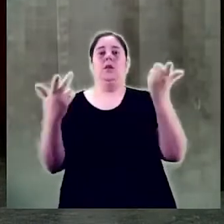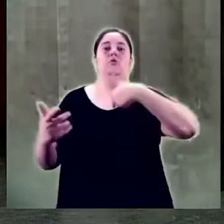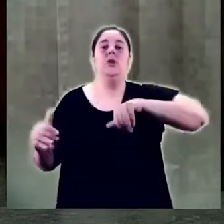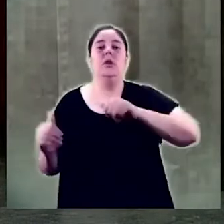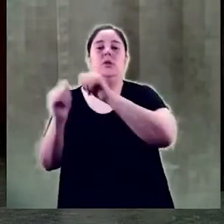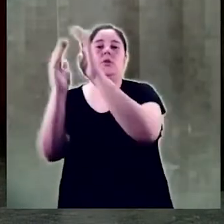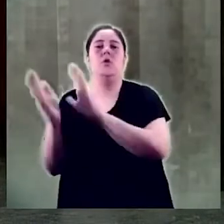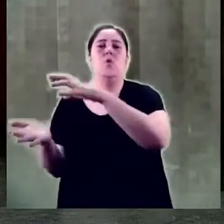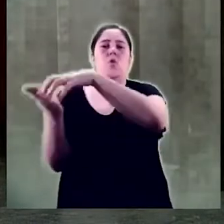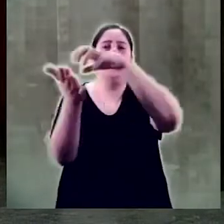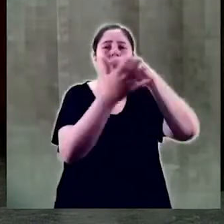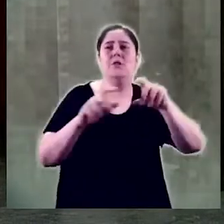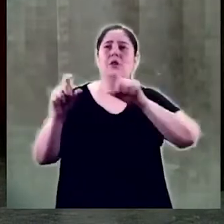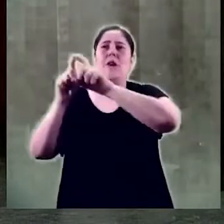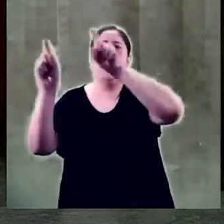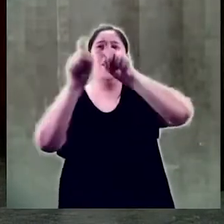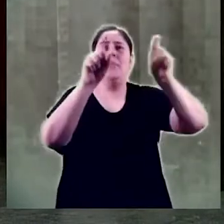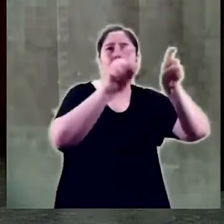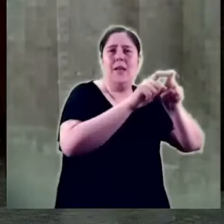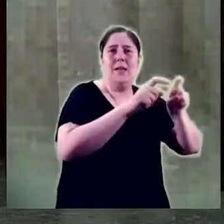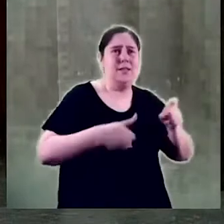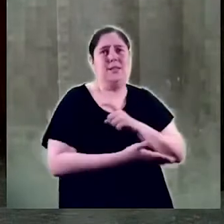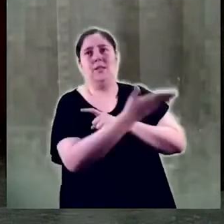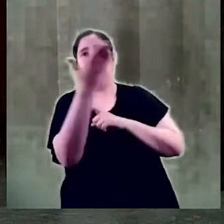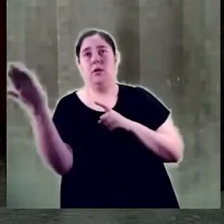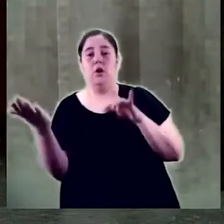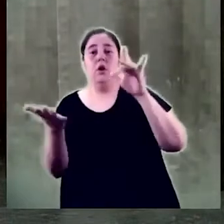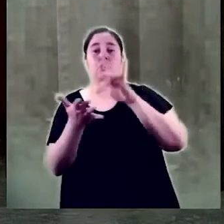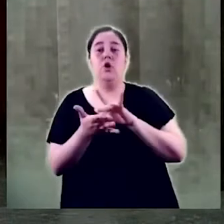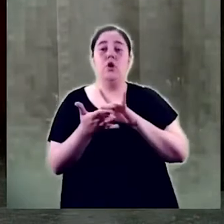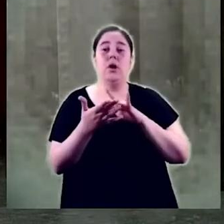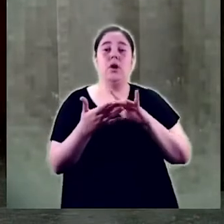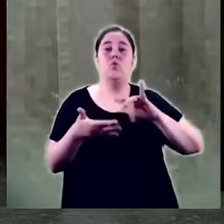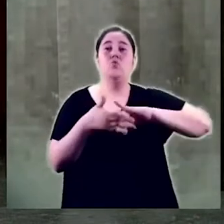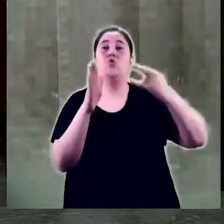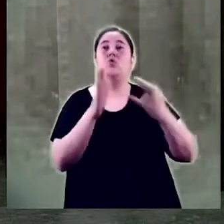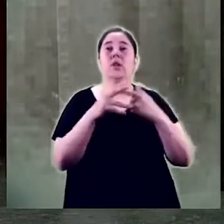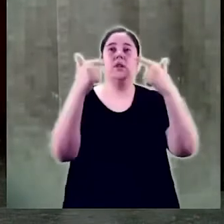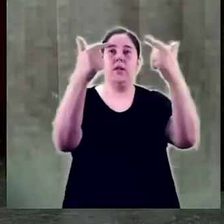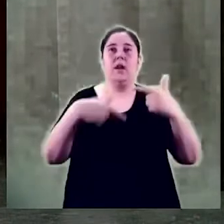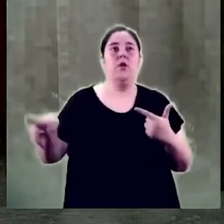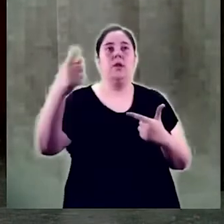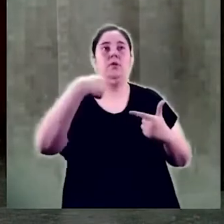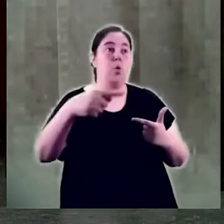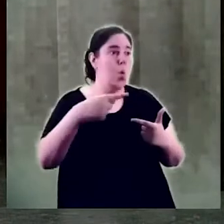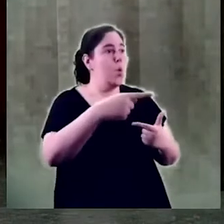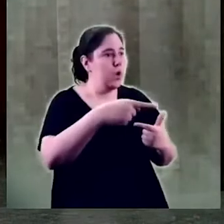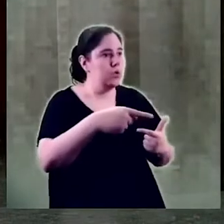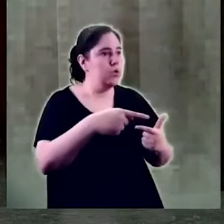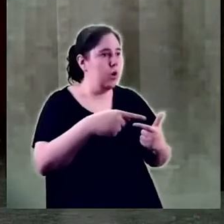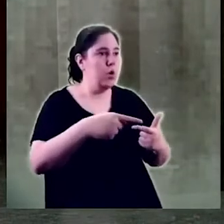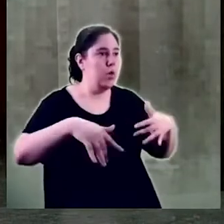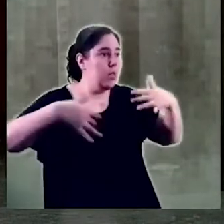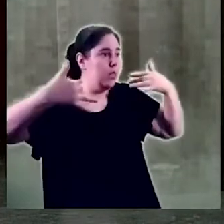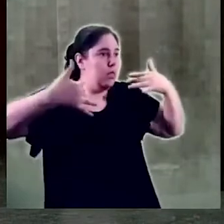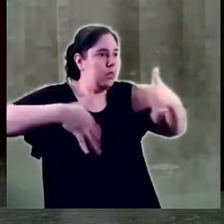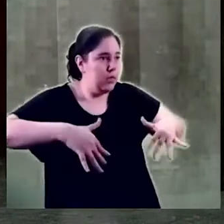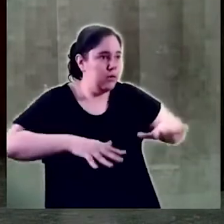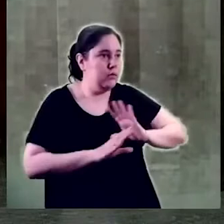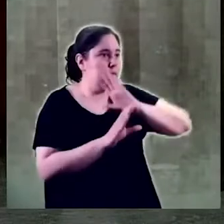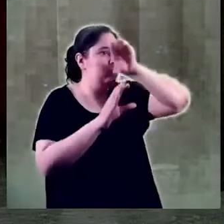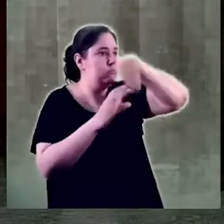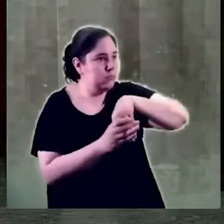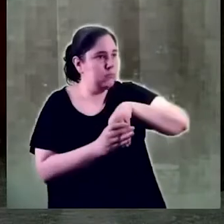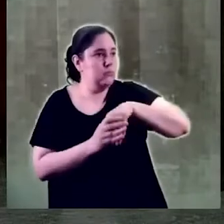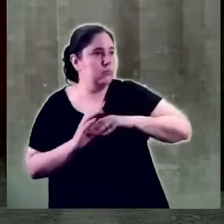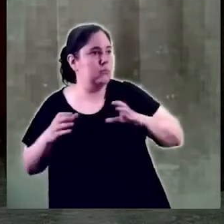organitzacions, empreses i organismes que, en presentar el projecte de grau, van anunciar que els semblava imprescindible tenir professionals del gènere dins del